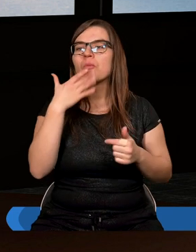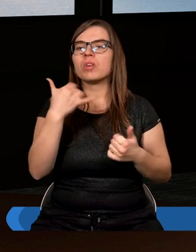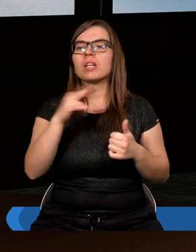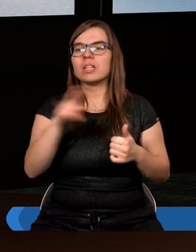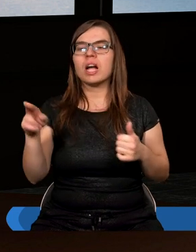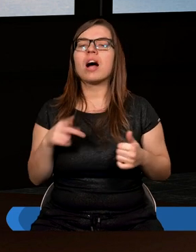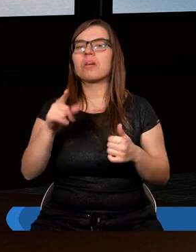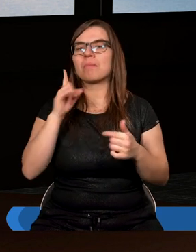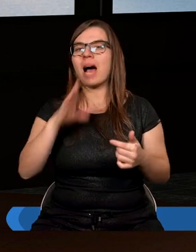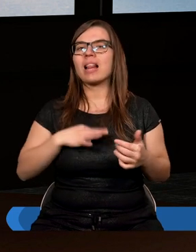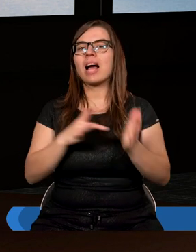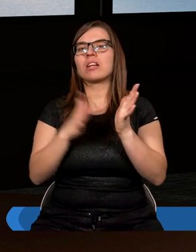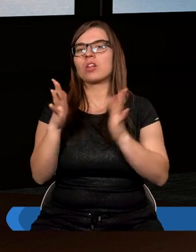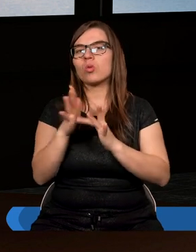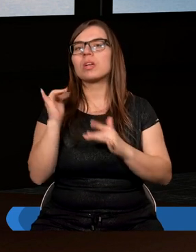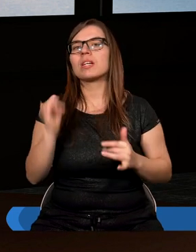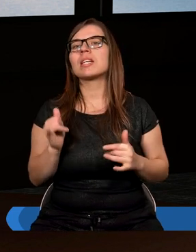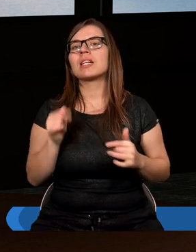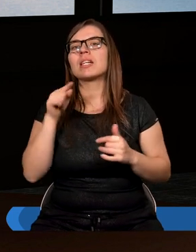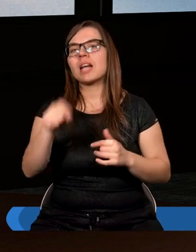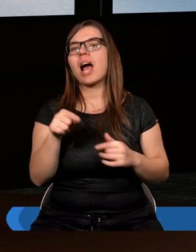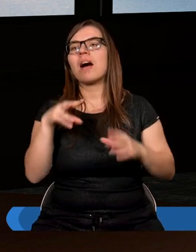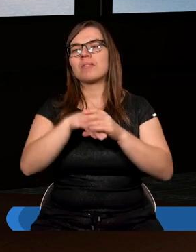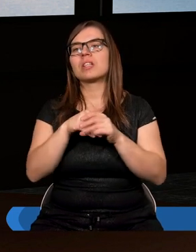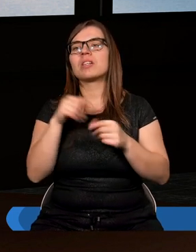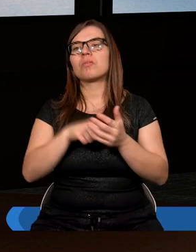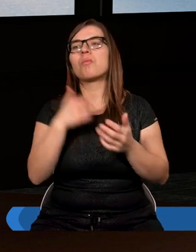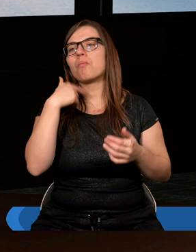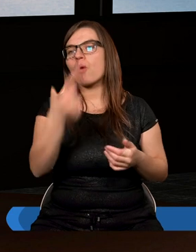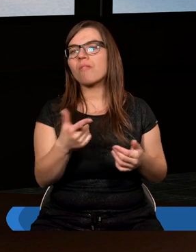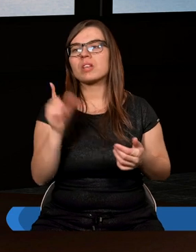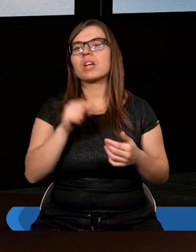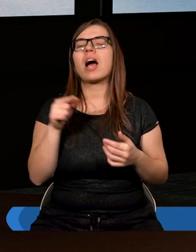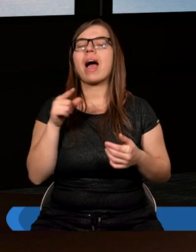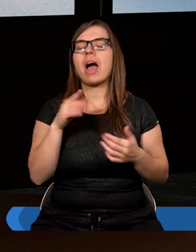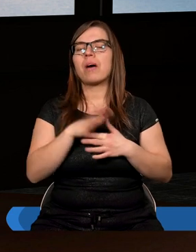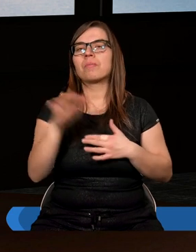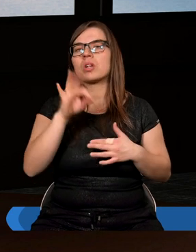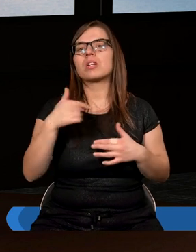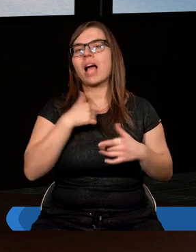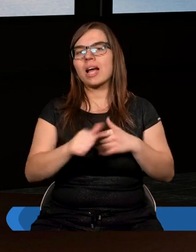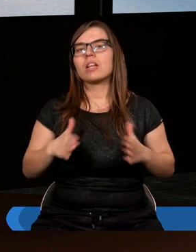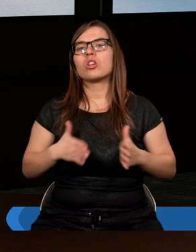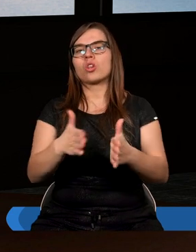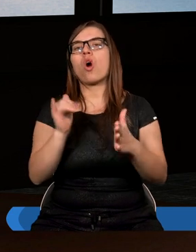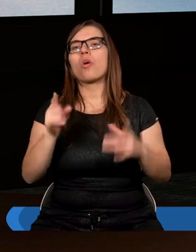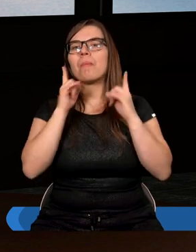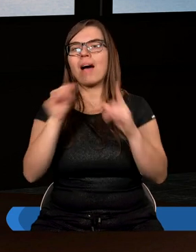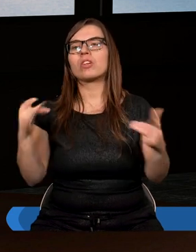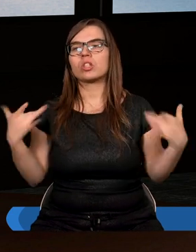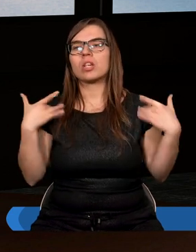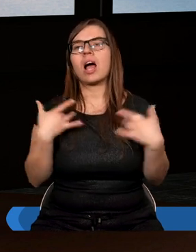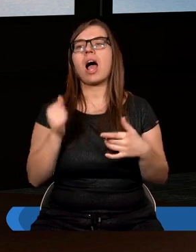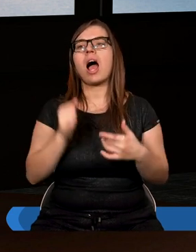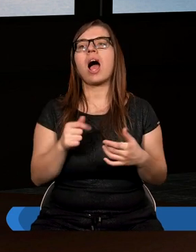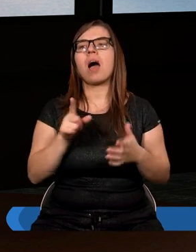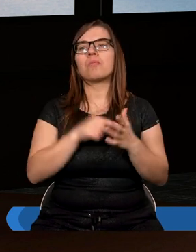się pytał cały czas Pana Jezusa i Pan Jezus właśnie powiedział Piłatowi, że ja jestem drogą, prawdą i życiem,